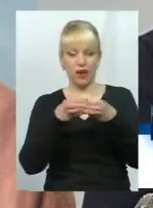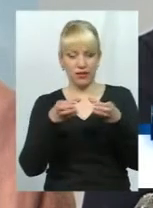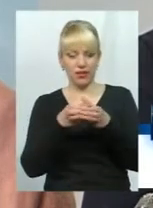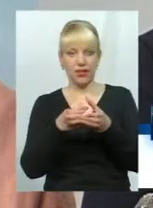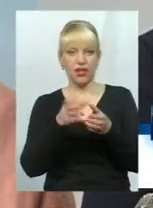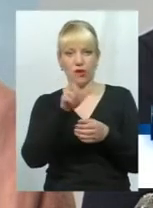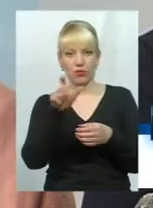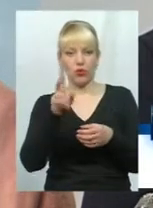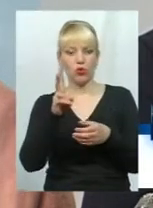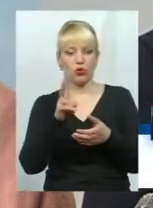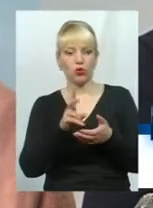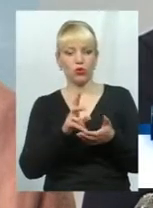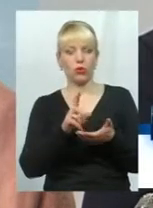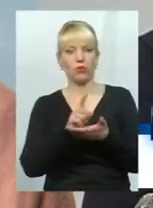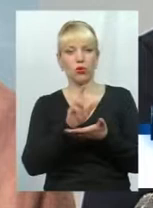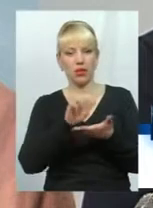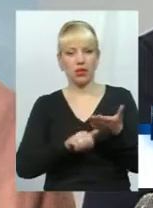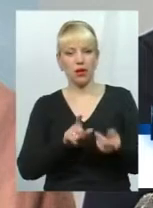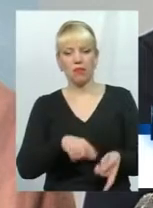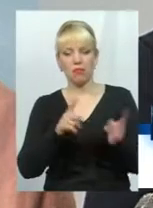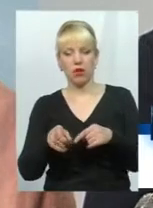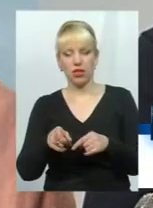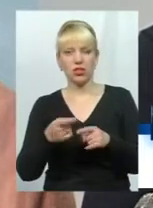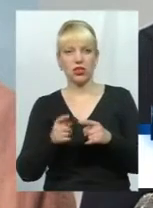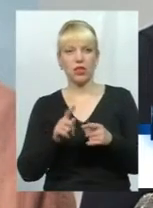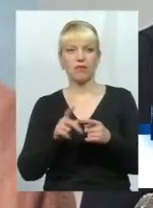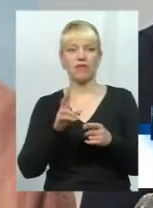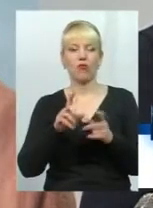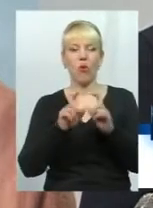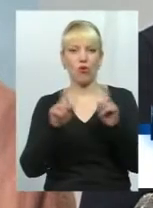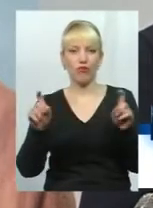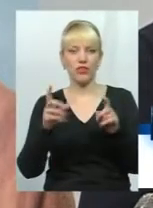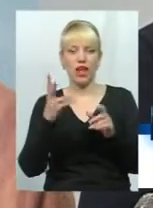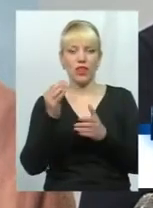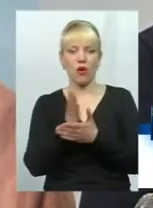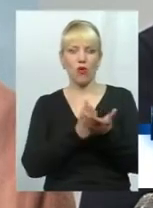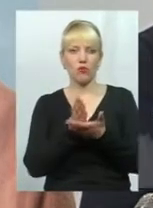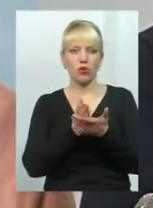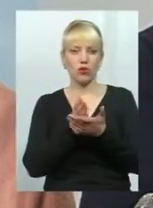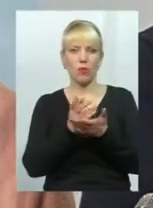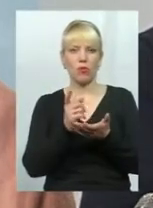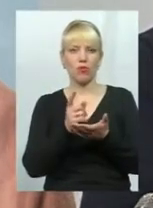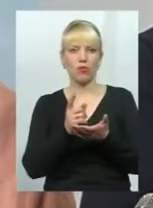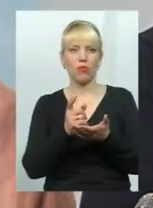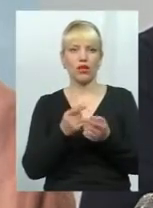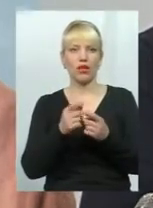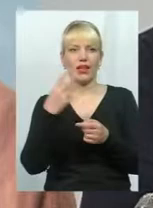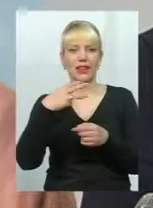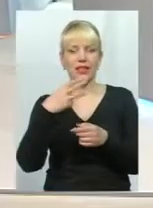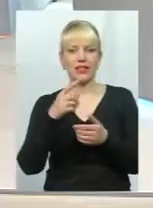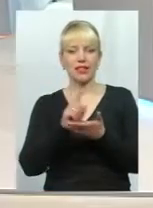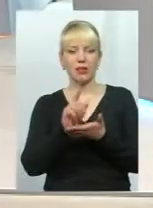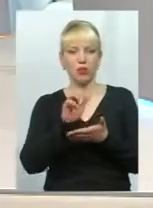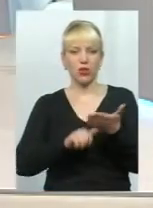перейшла в офіси на обслуговування великих платників податків, якщо я не помиляюсь, це вже понад 30 платників від нашої області,